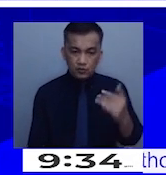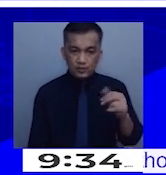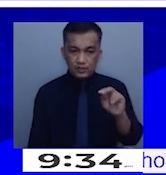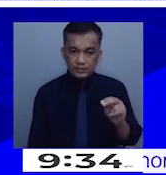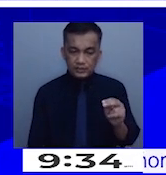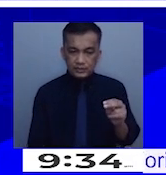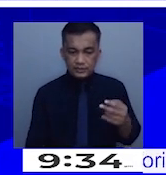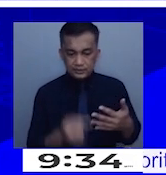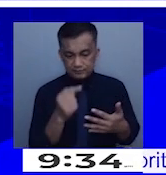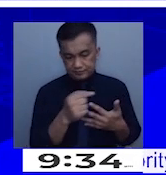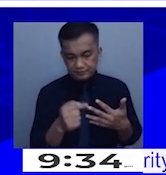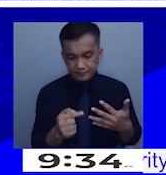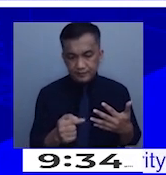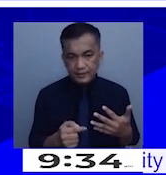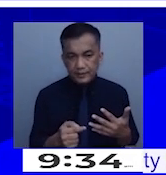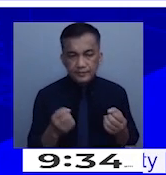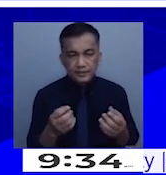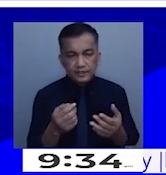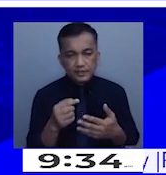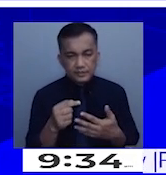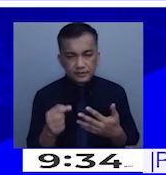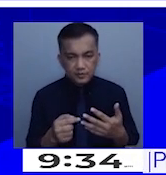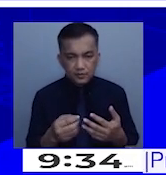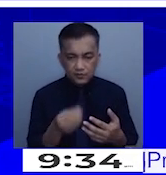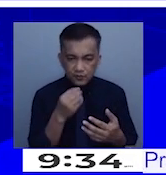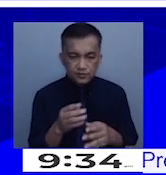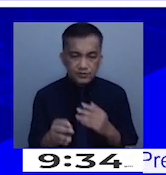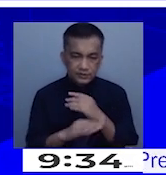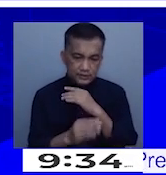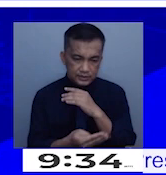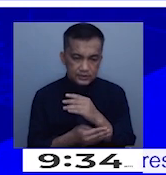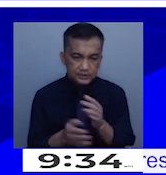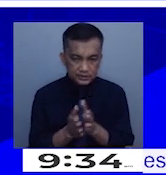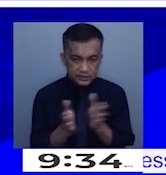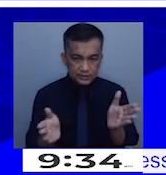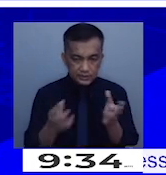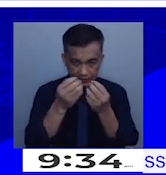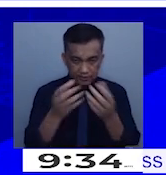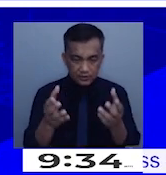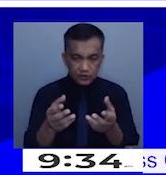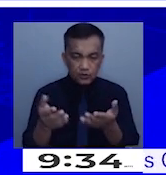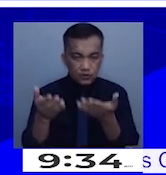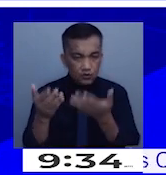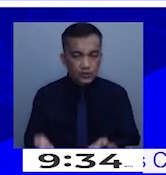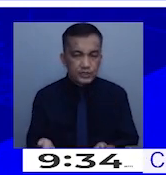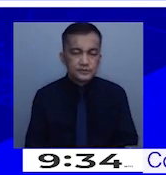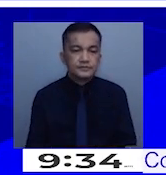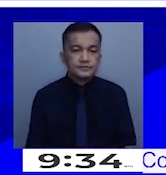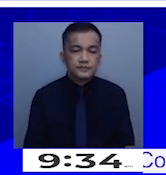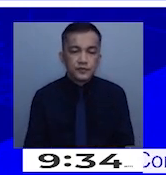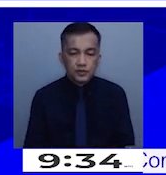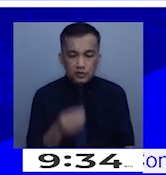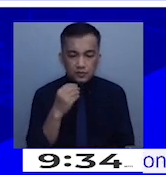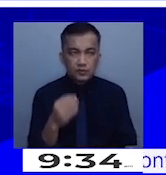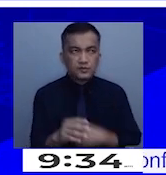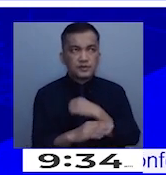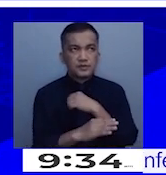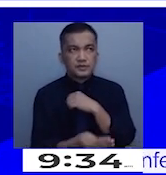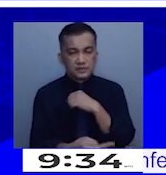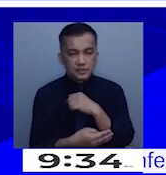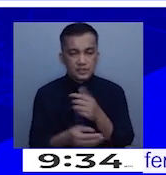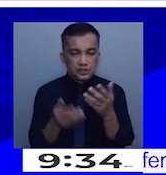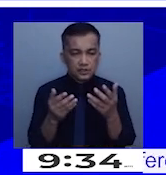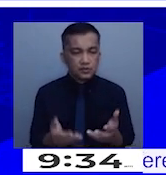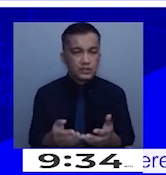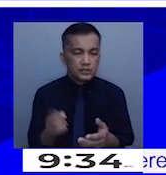-itemize. Marami kasing items yung ating food basket. Pero siguro, generally, ibibigay ko lang yung weight. Yung food basket natin, ang weight